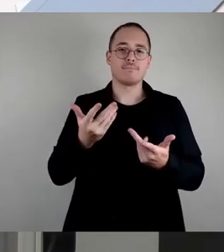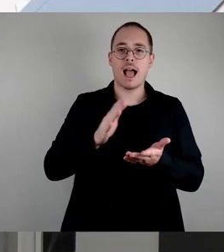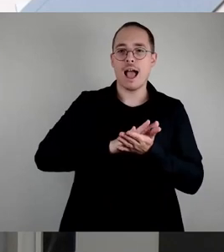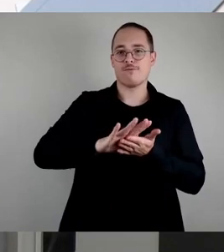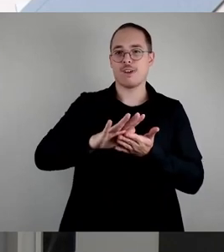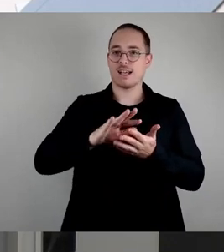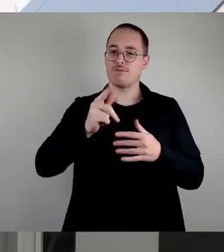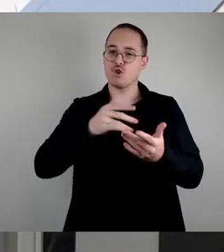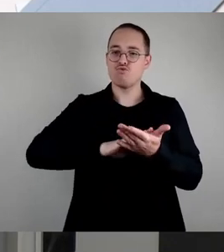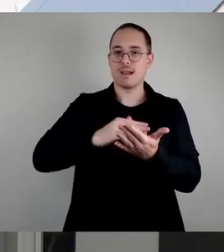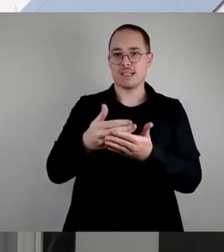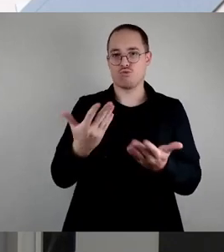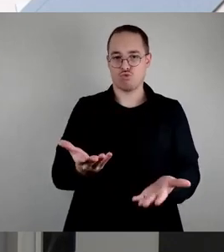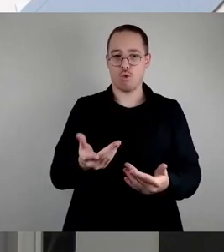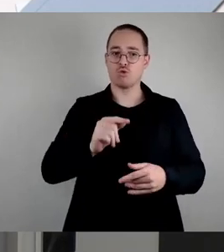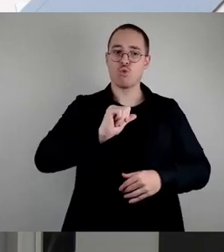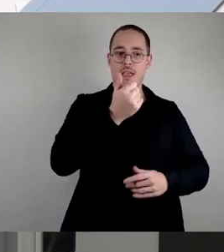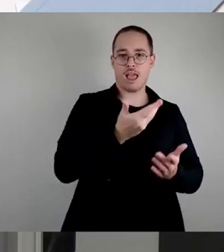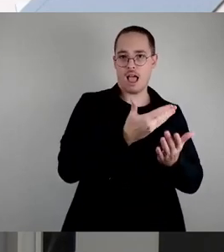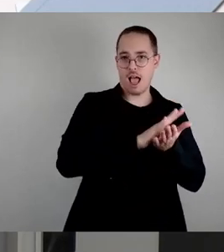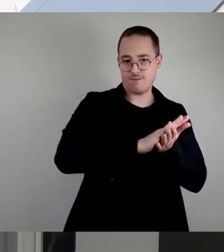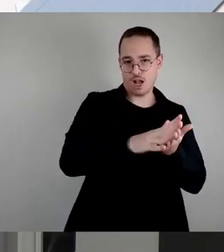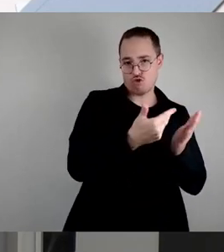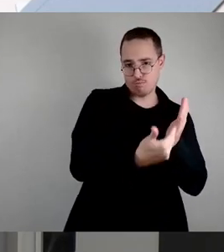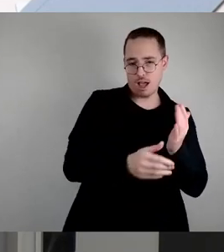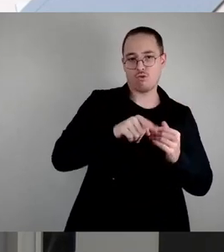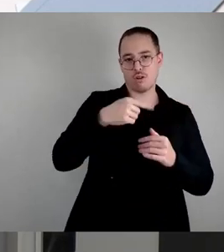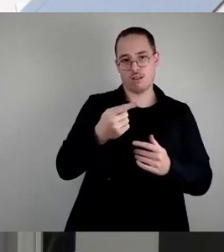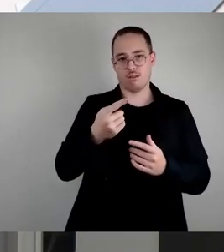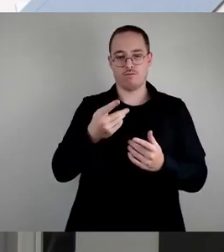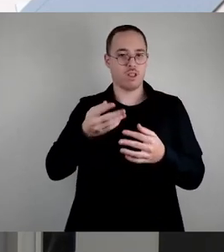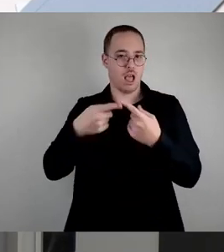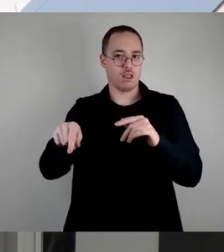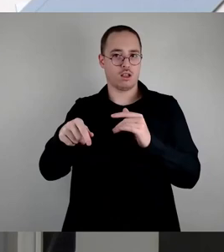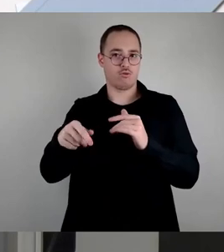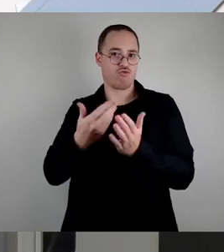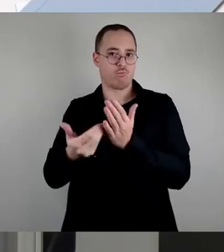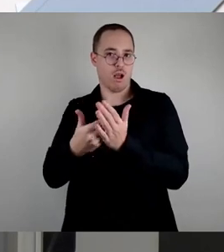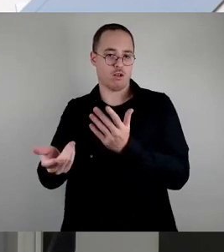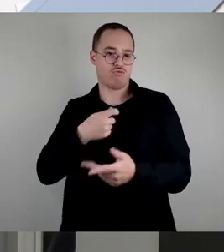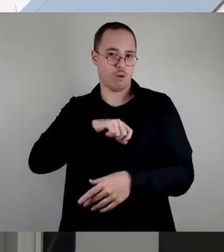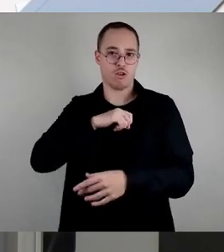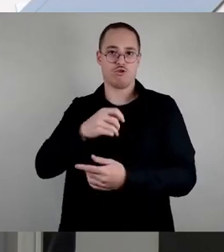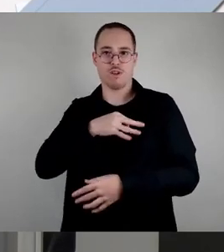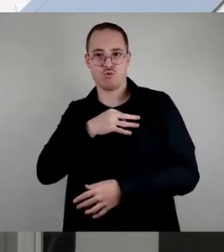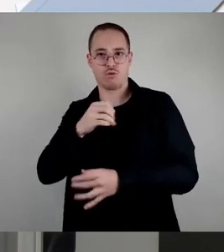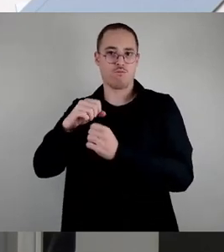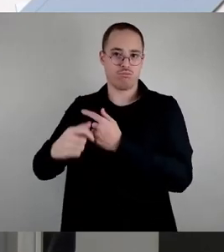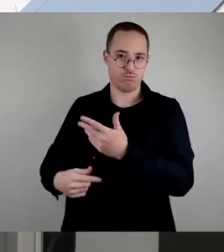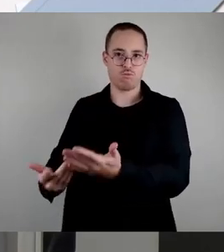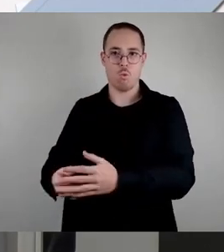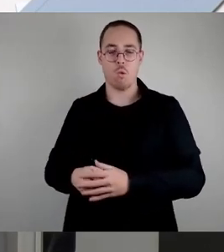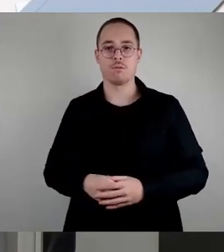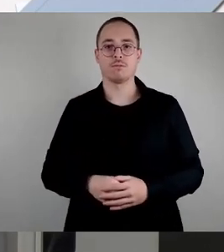Abkürzung des Vorgangs, der ja sowieso kommen wird. In ein paar Jahren wird die Sprache des Internets erstmal egal